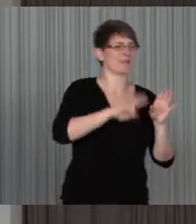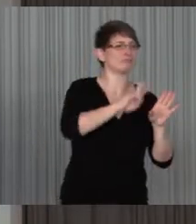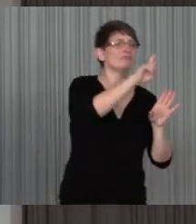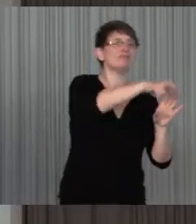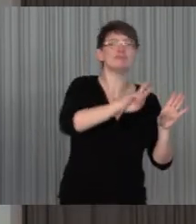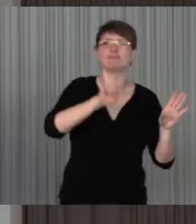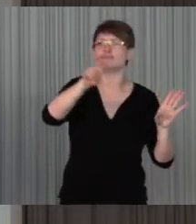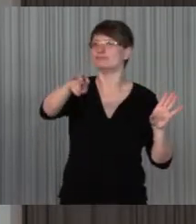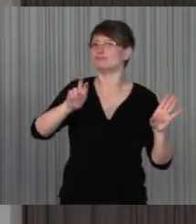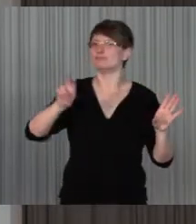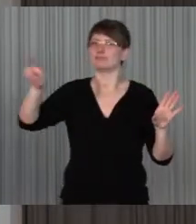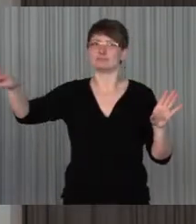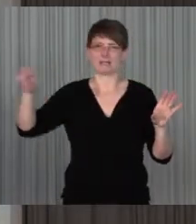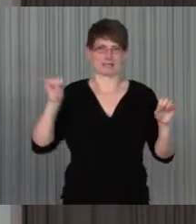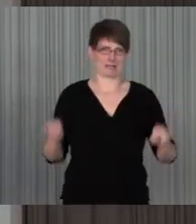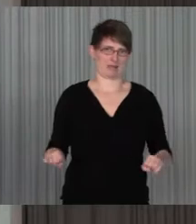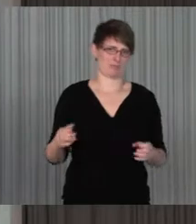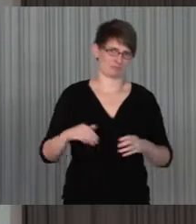gemeinsam